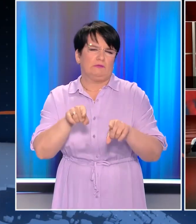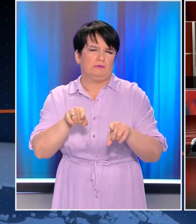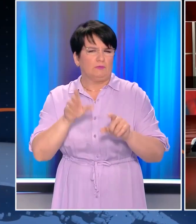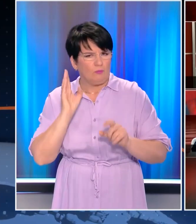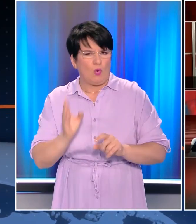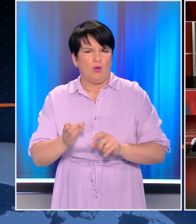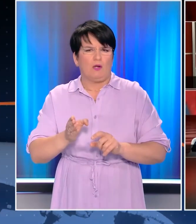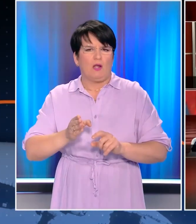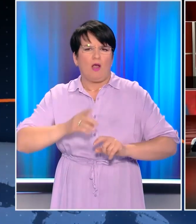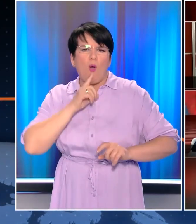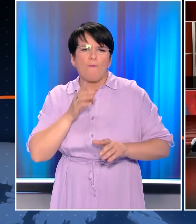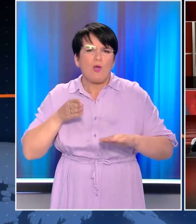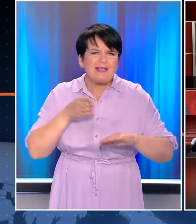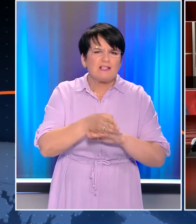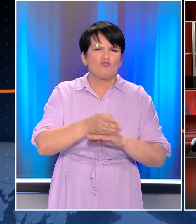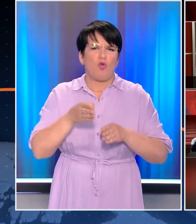edebilir.